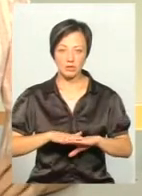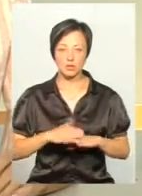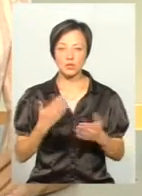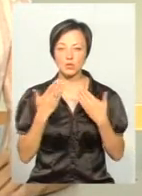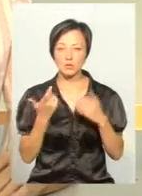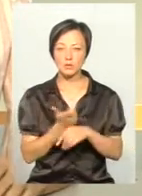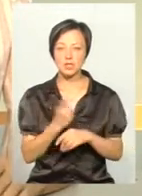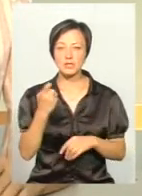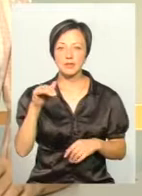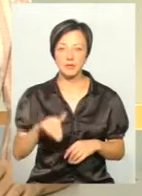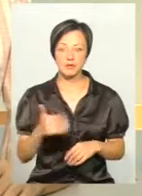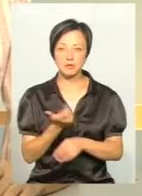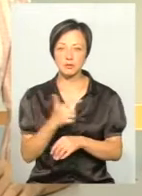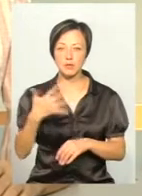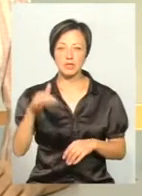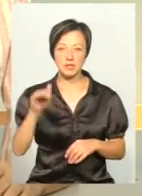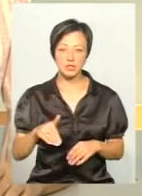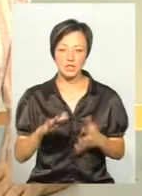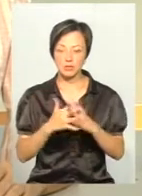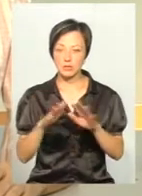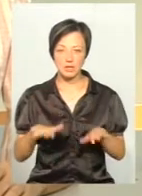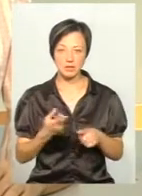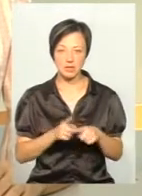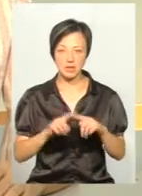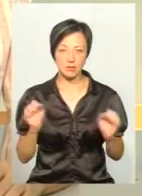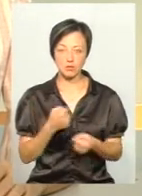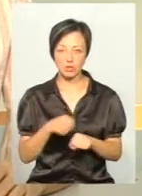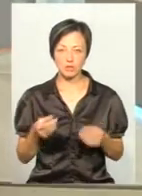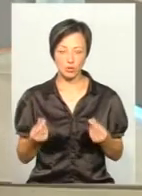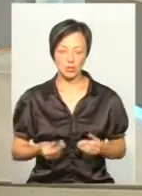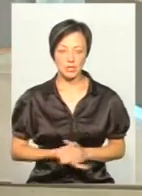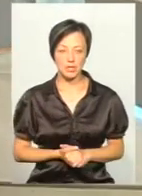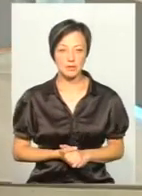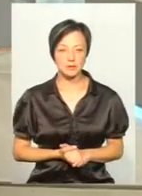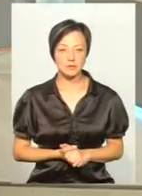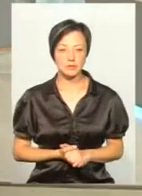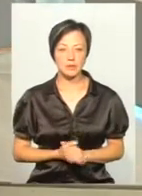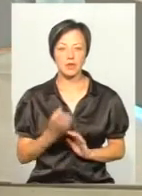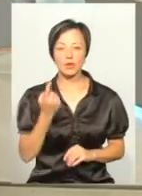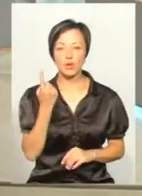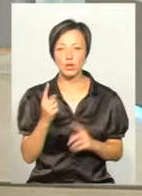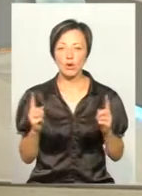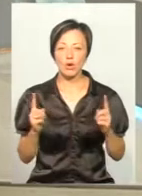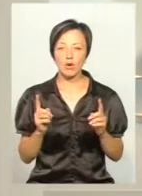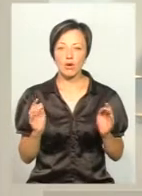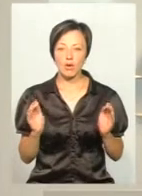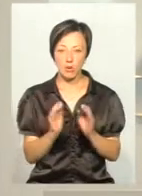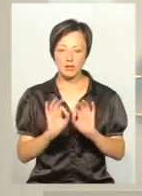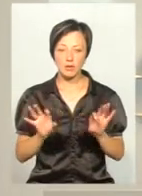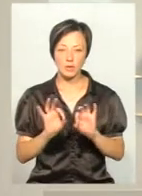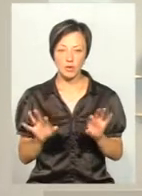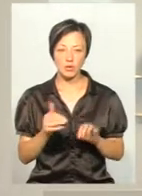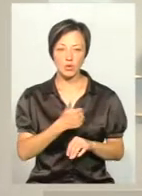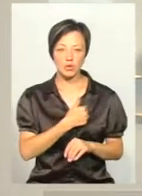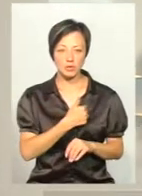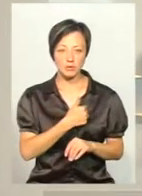стосуються більше 100 тисяч, більше 50 тисяч, для сільської місцевості це непідйомні кошти. Дякую. І ще один коментар наприкінець ефіру, я